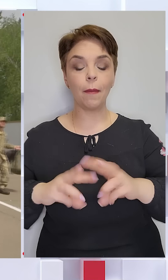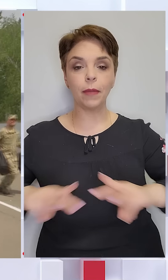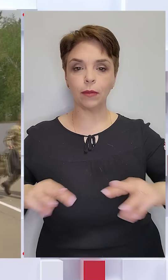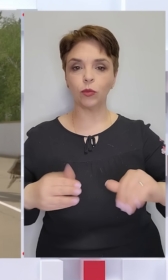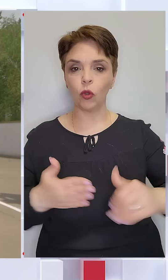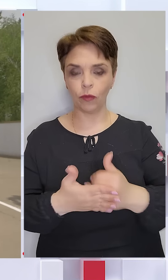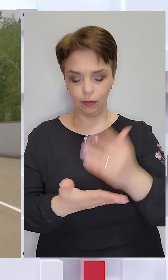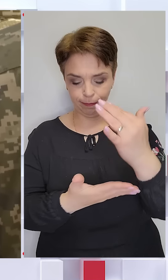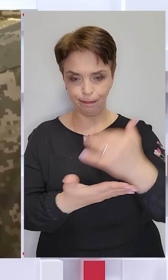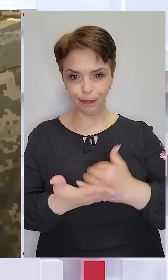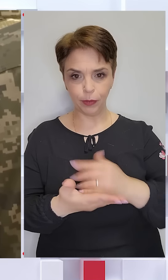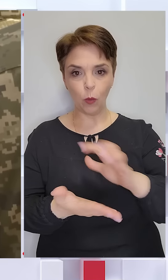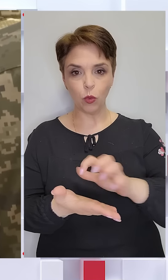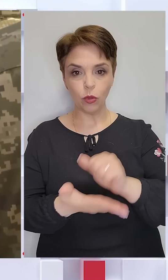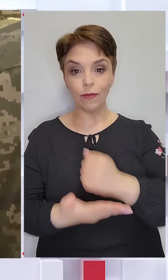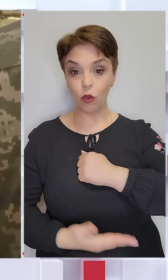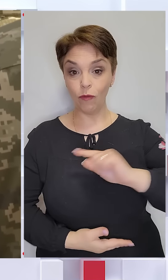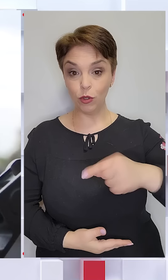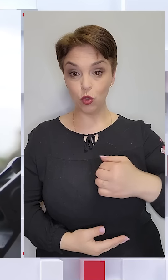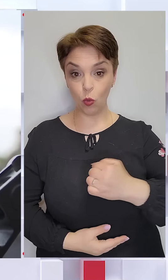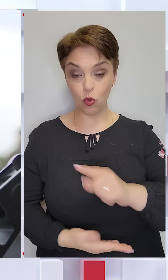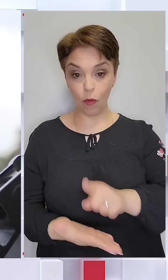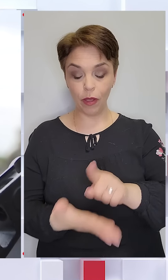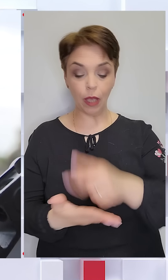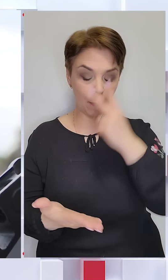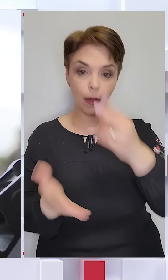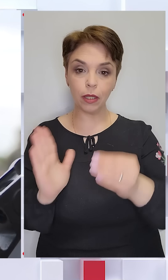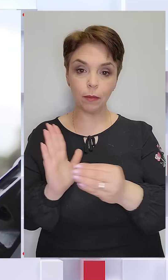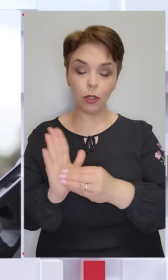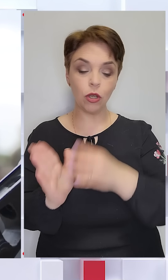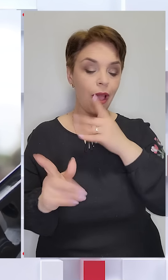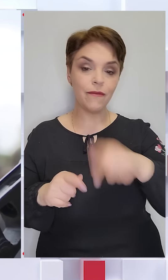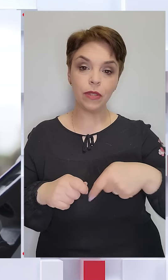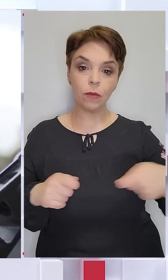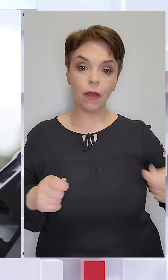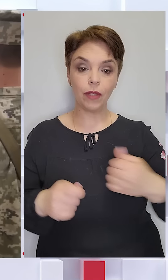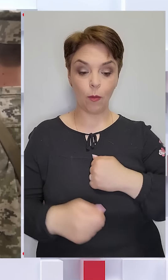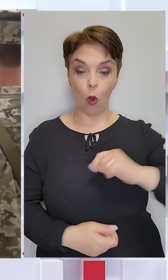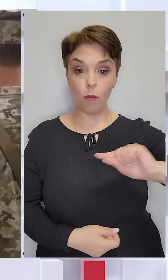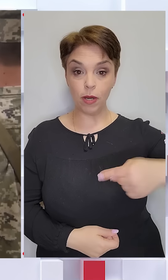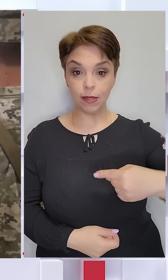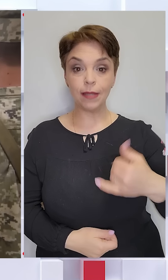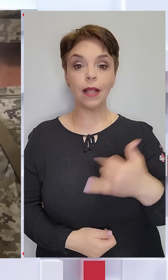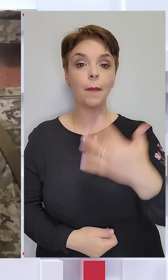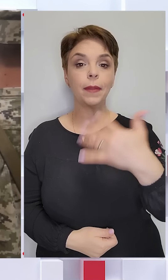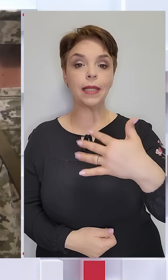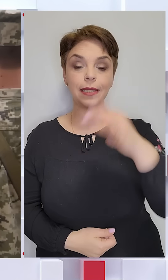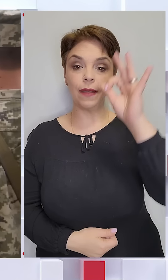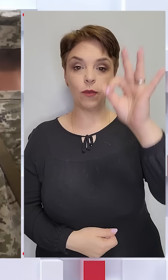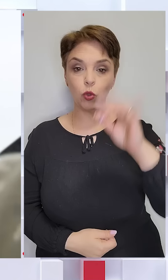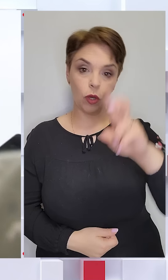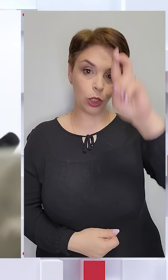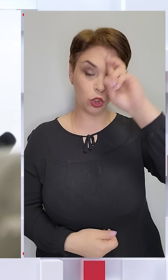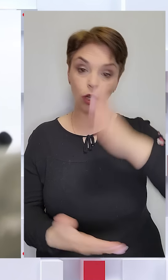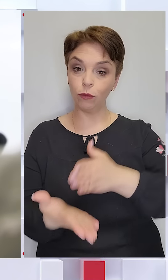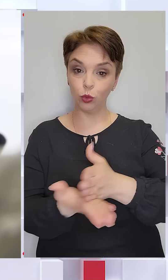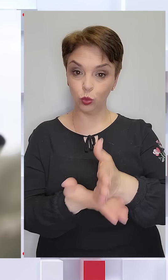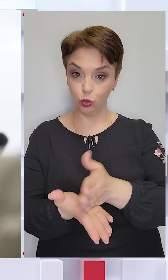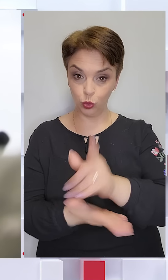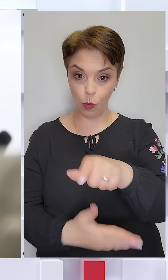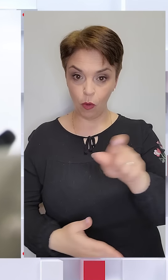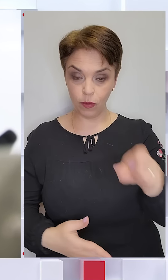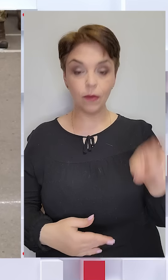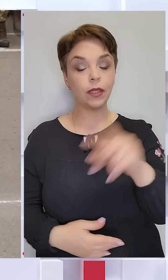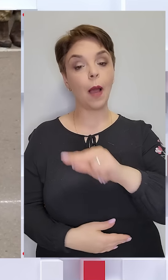новий порядок бронювання військовозобов'язаних, який передбачає відтермінування від мобілізації для 50% державних службовців